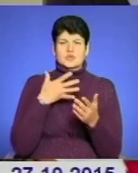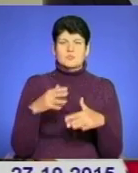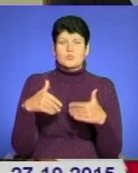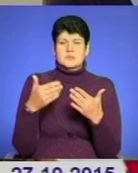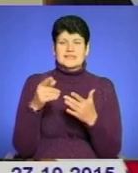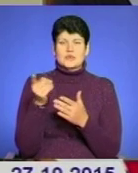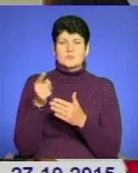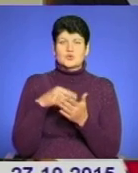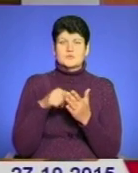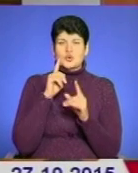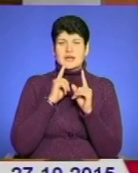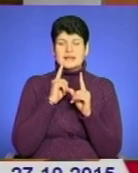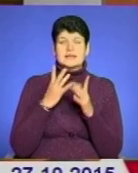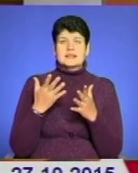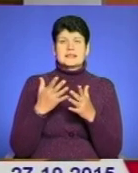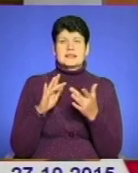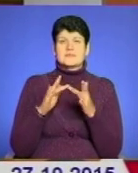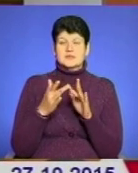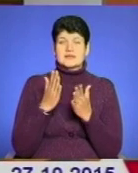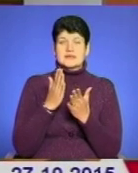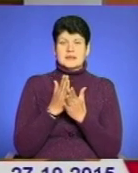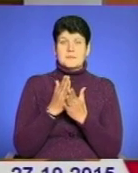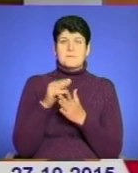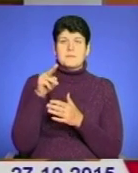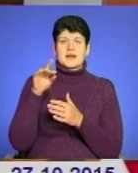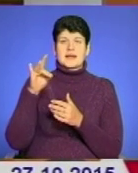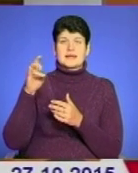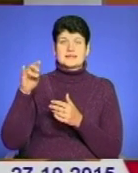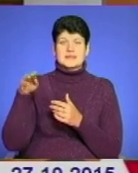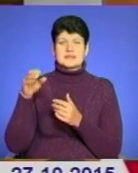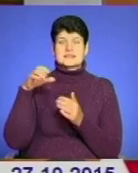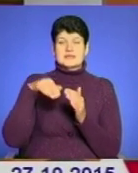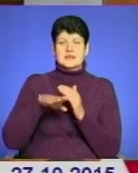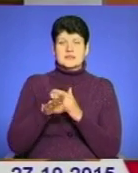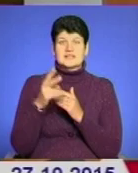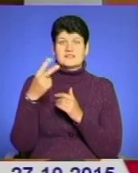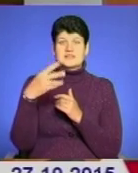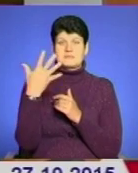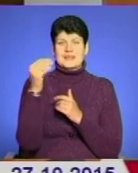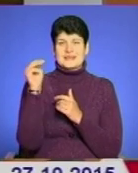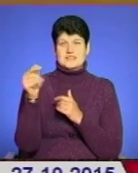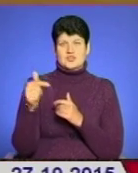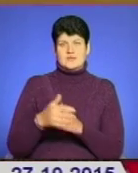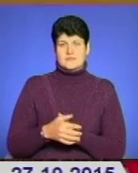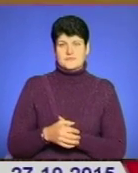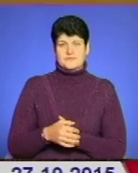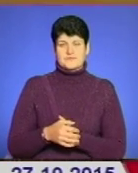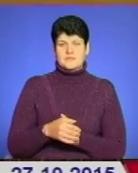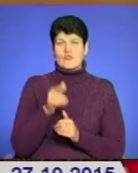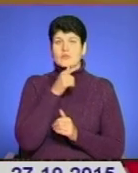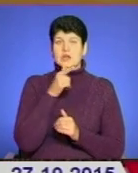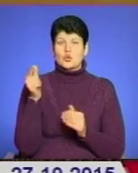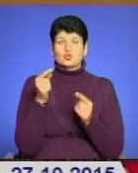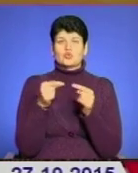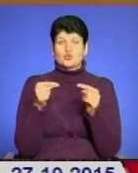Тернопільської міської ради на відкритому сайті принтер та сканер на спільну суму 25 тисяч гривень. Період уточнень